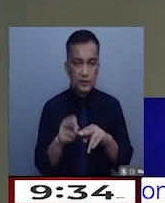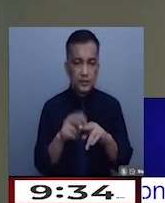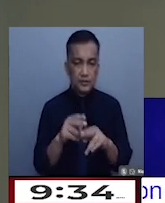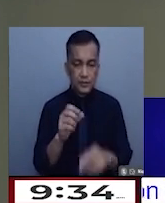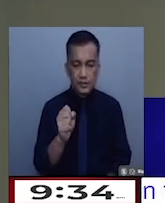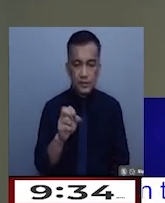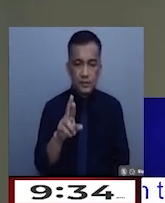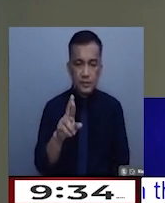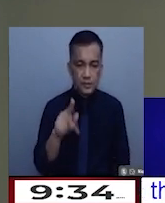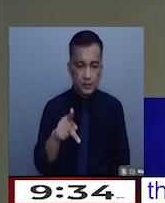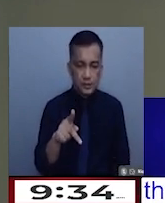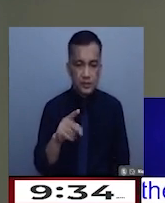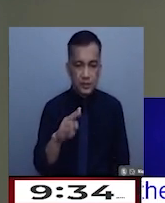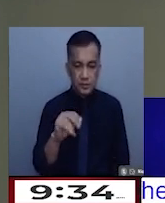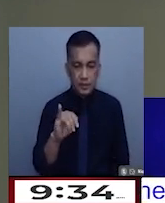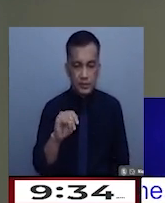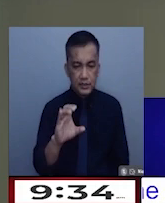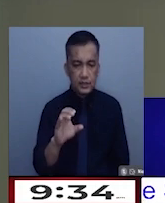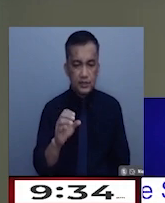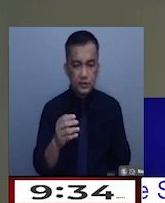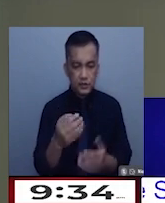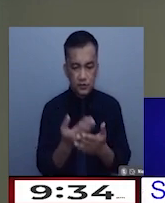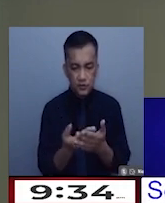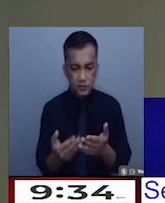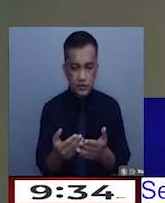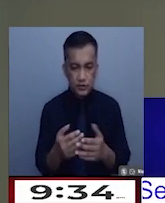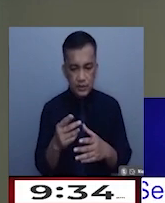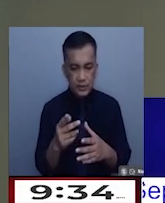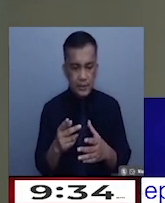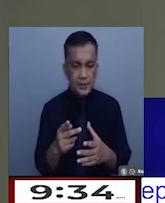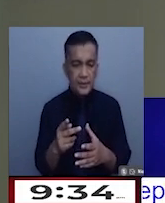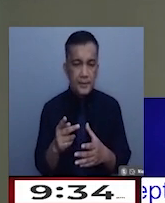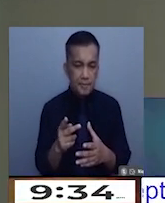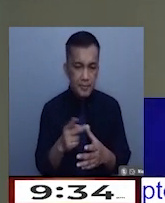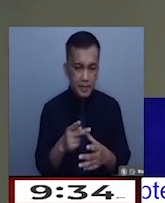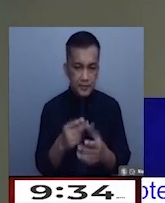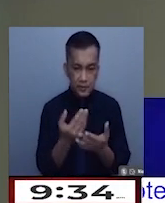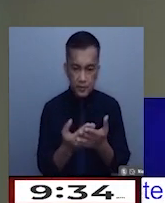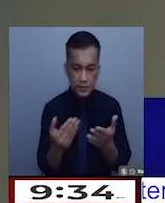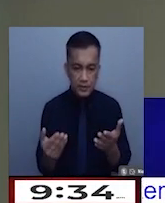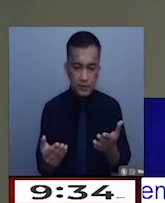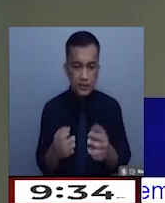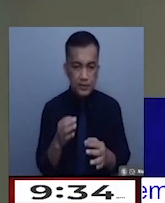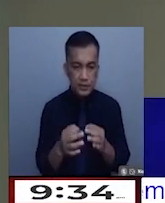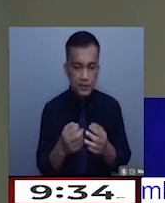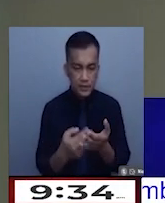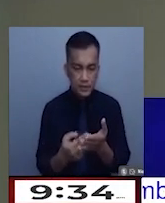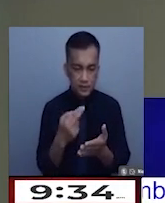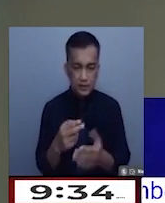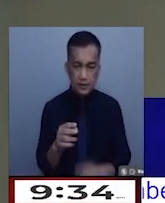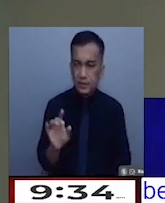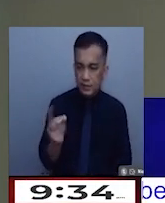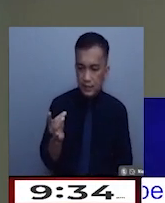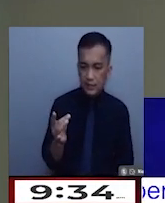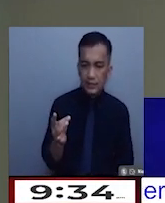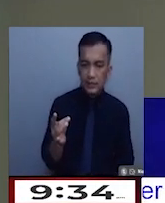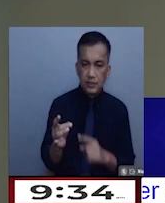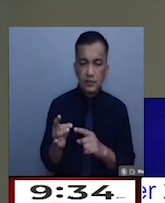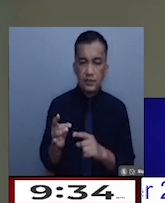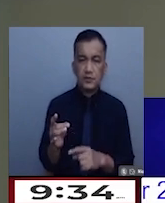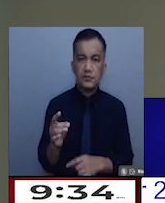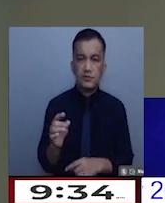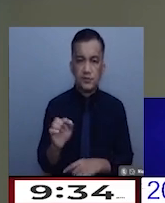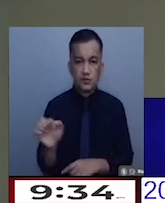SRP ng basic goods and prime commodities? Kung ang bigas ay nasa 8% to 9%